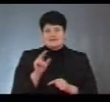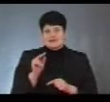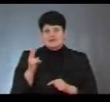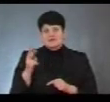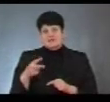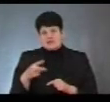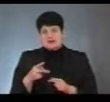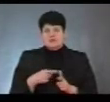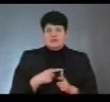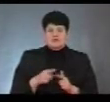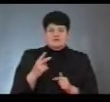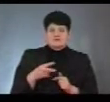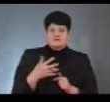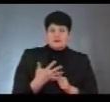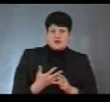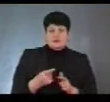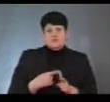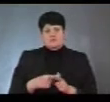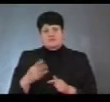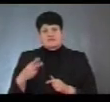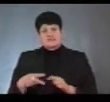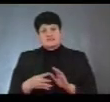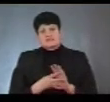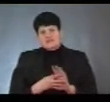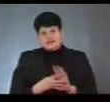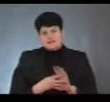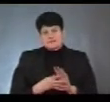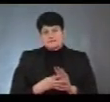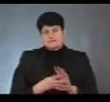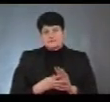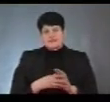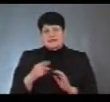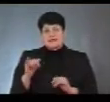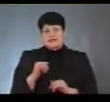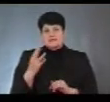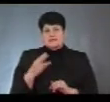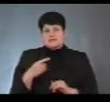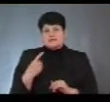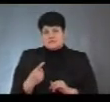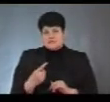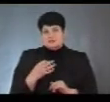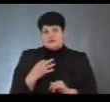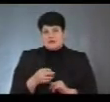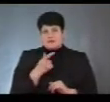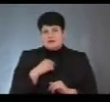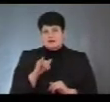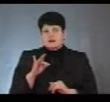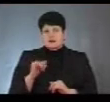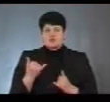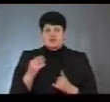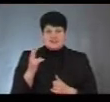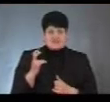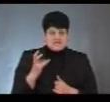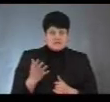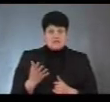25, 29, як ви кажете, тобто, що це є шанс і 31. Пані Ірина зазначила, що лише сьогодні 200, а